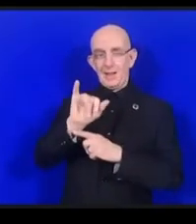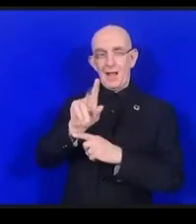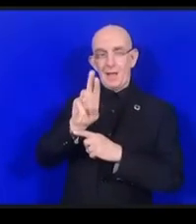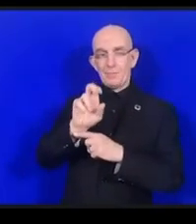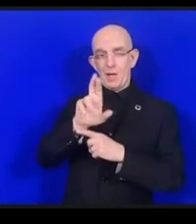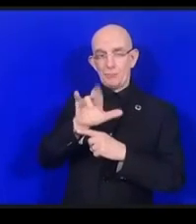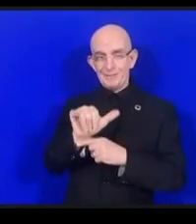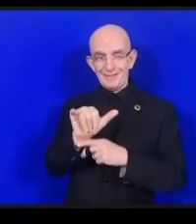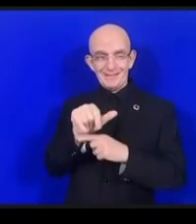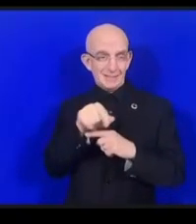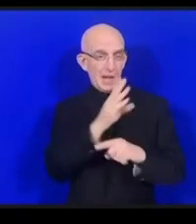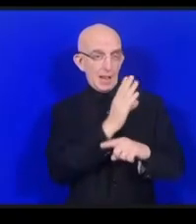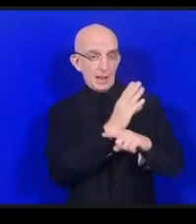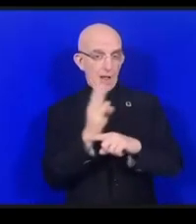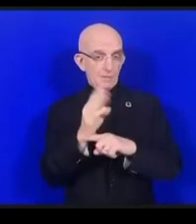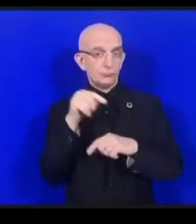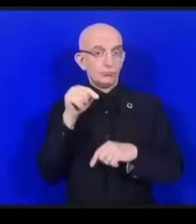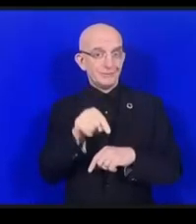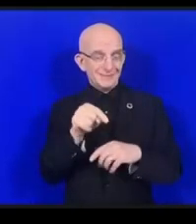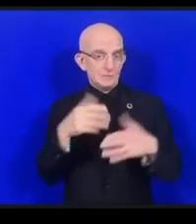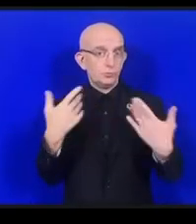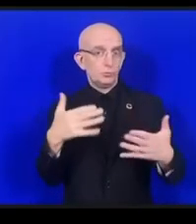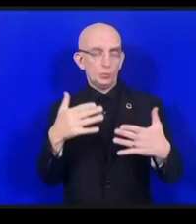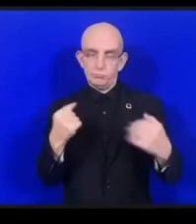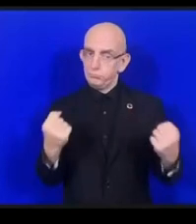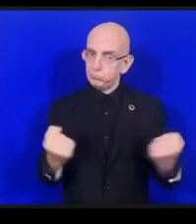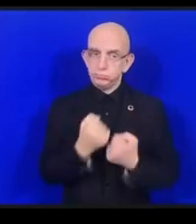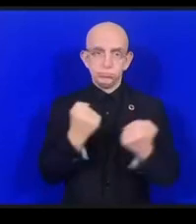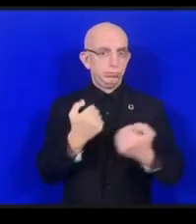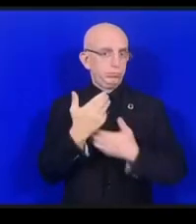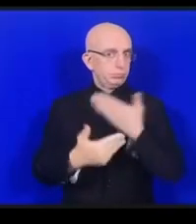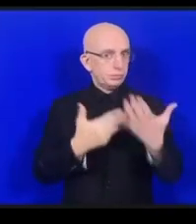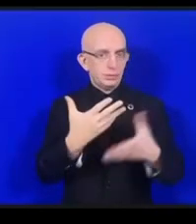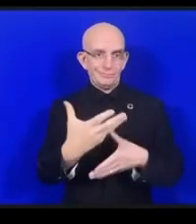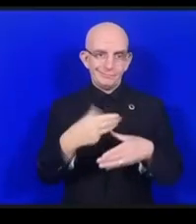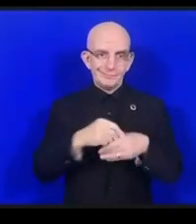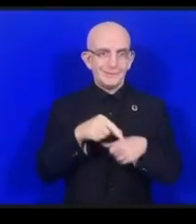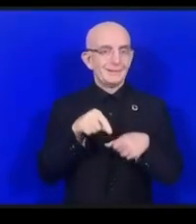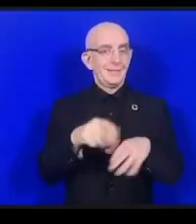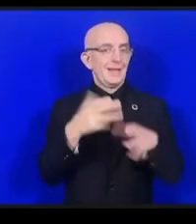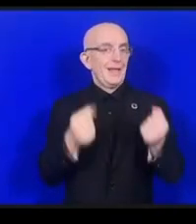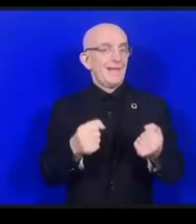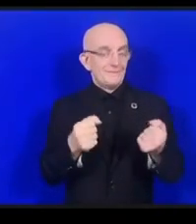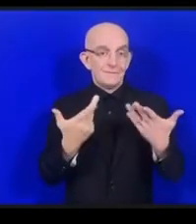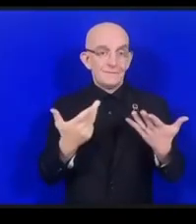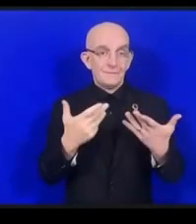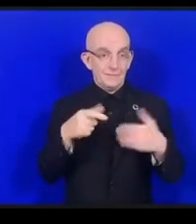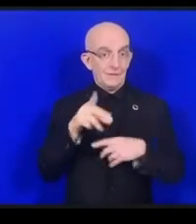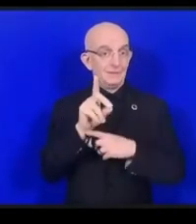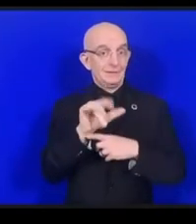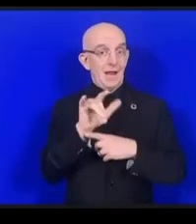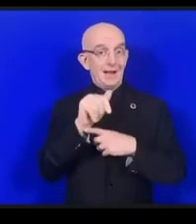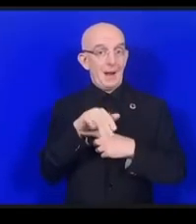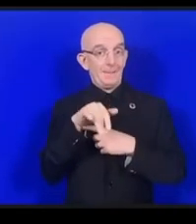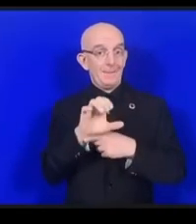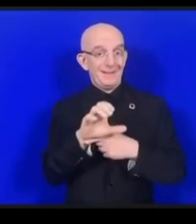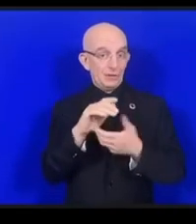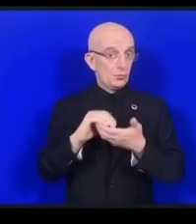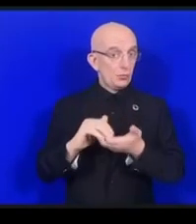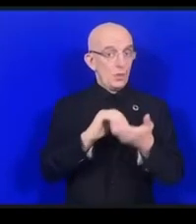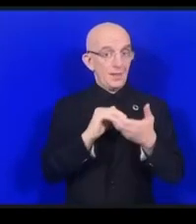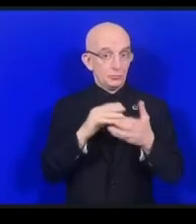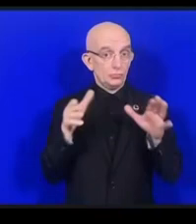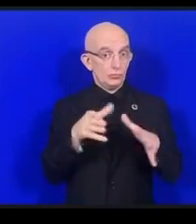インターナショナルフェデレーションライバリーアソシエーションの方にお願いしていますので最後にその方にも一言お願いしたいと思います